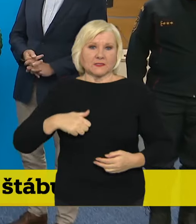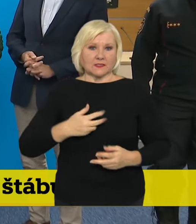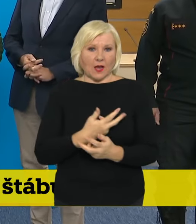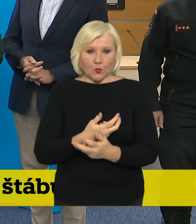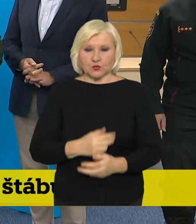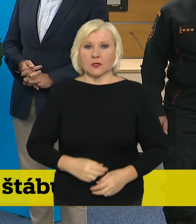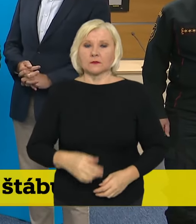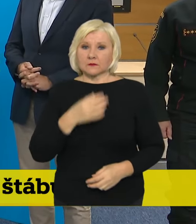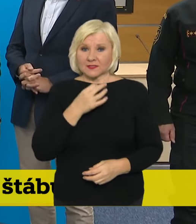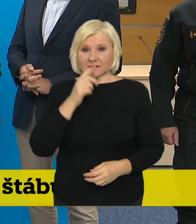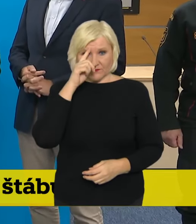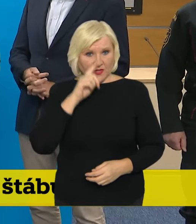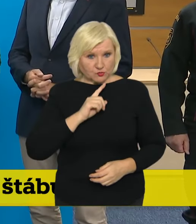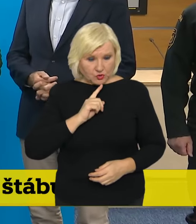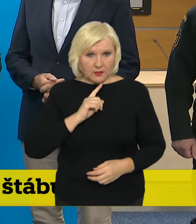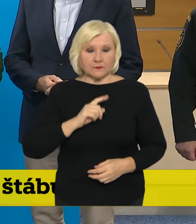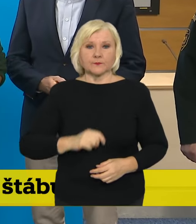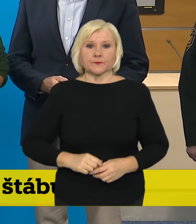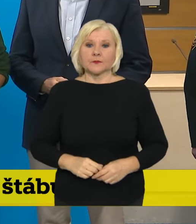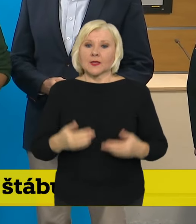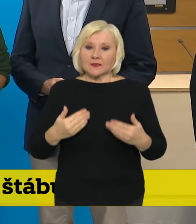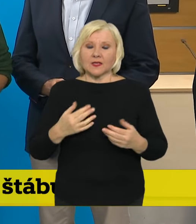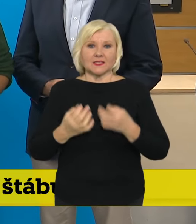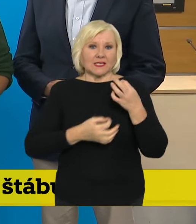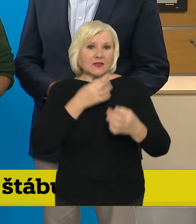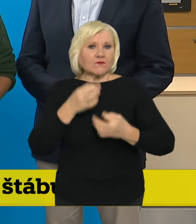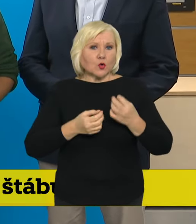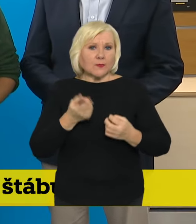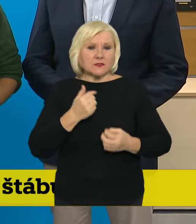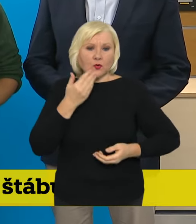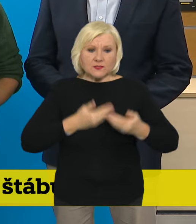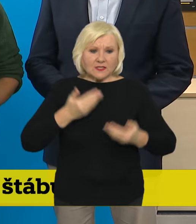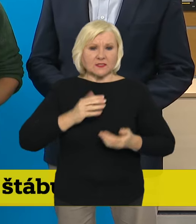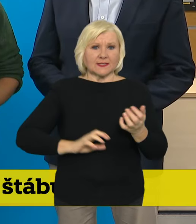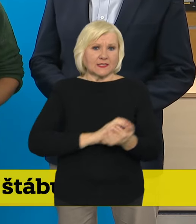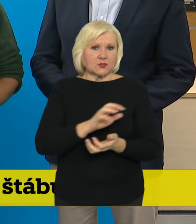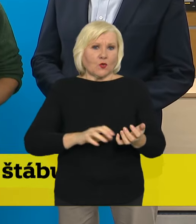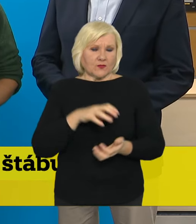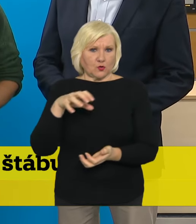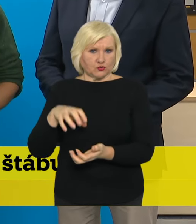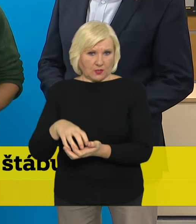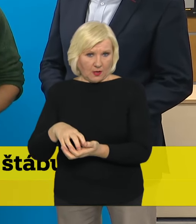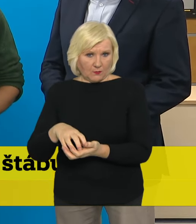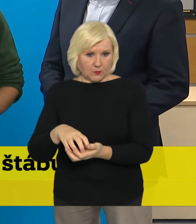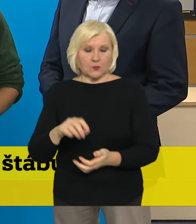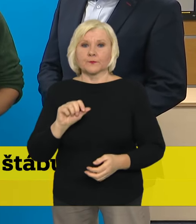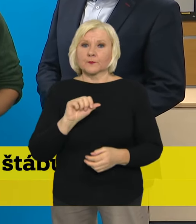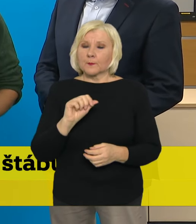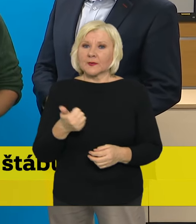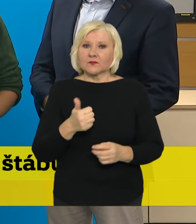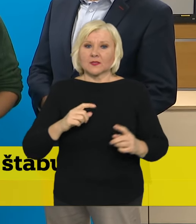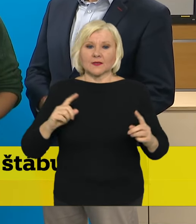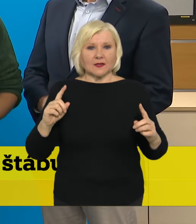Dobrý večer. Aktuální informace ze zasedání ústředního krizového štábu. Nejdříve krátké